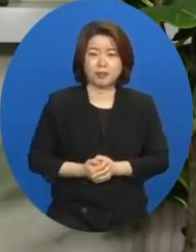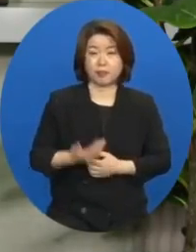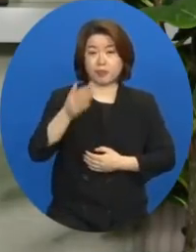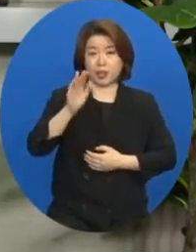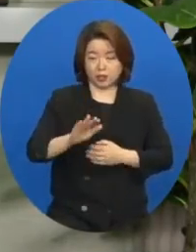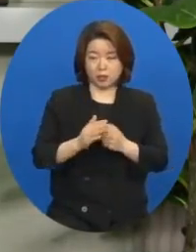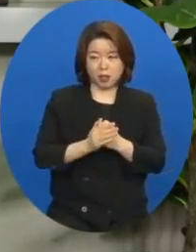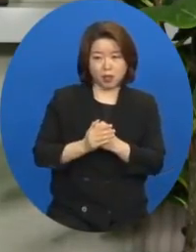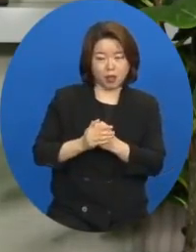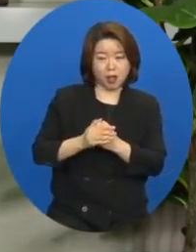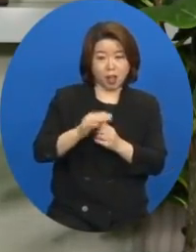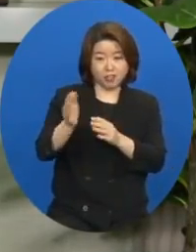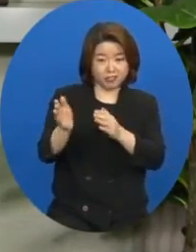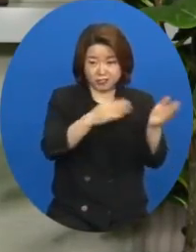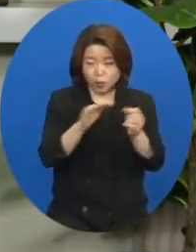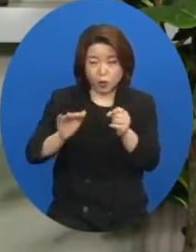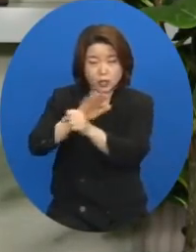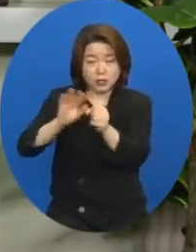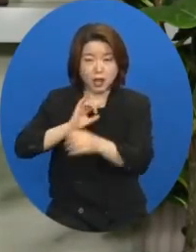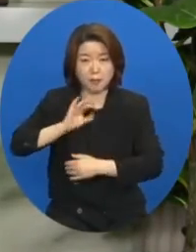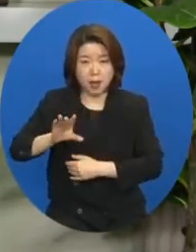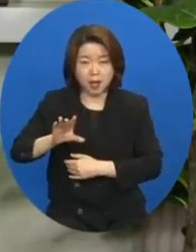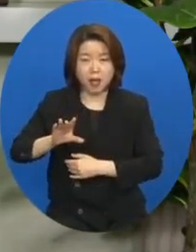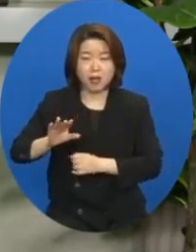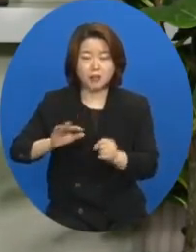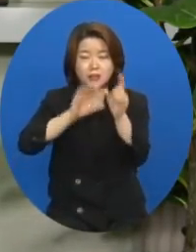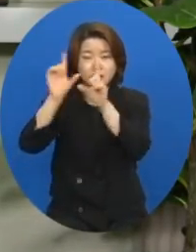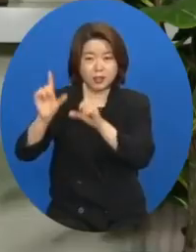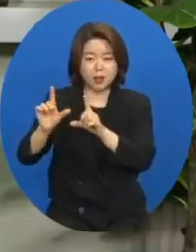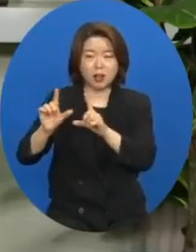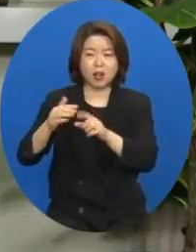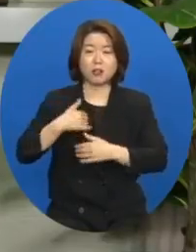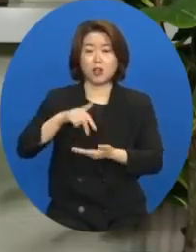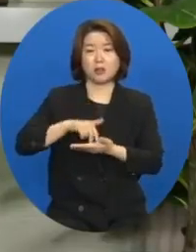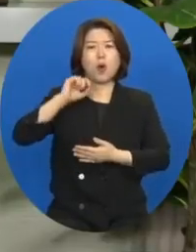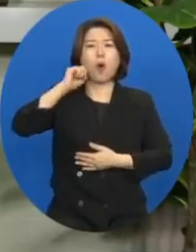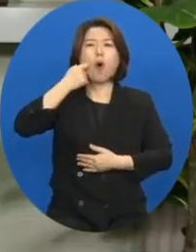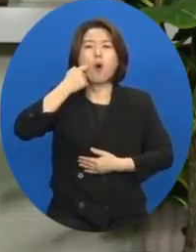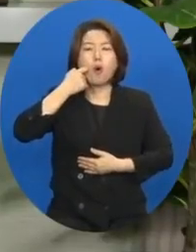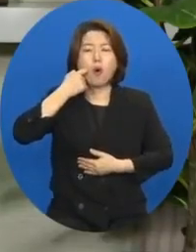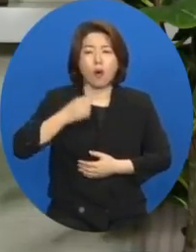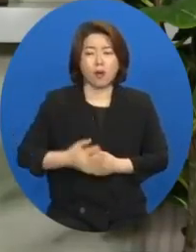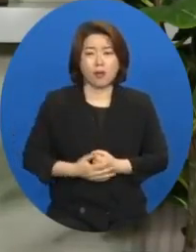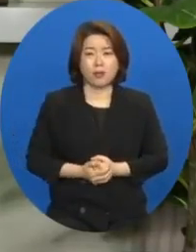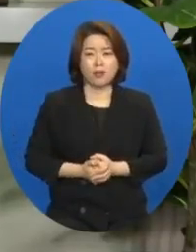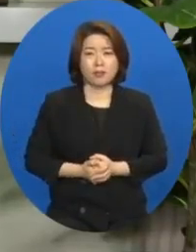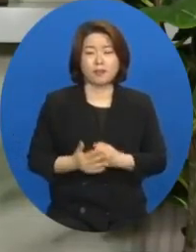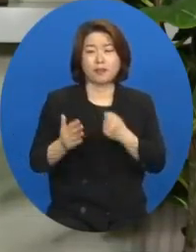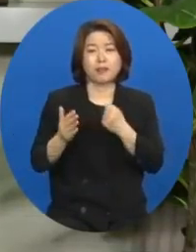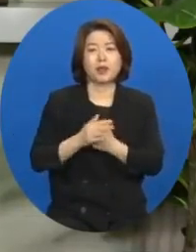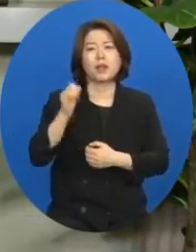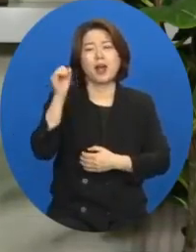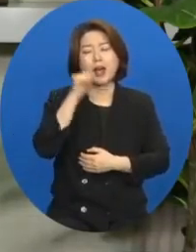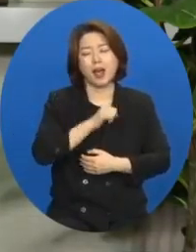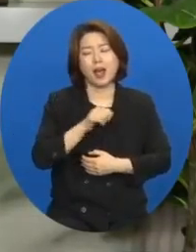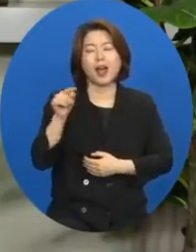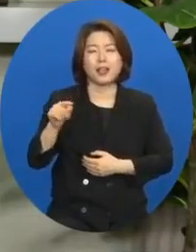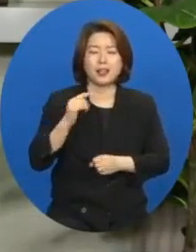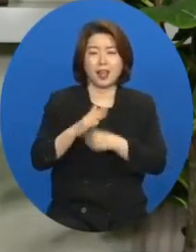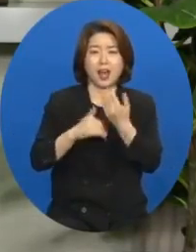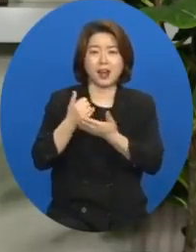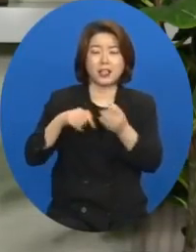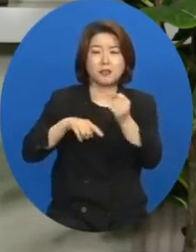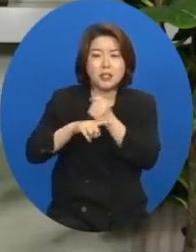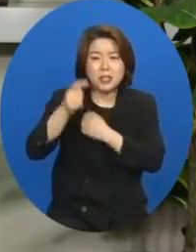그런데 사랑만 하며 산다는 일은 참 저에게는 어려운 일입니다. 그래서 그것이 하나님의 뜻이라고 저는